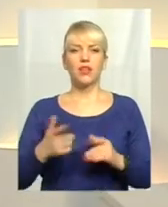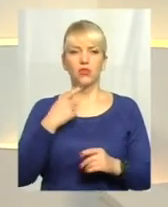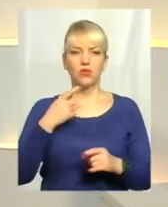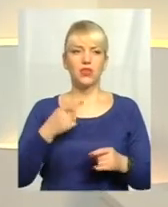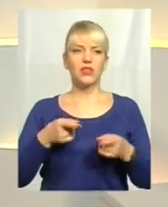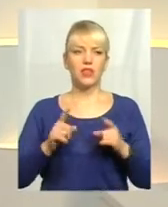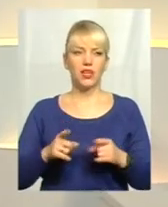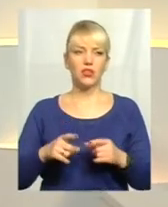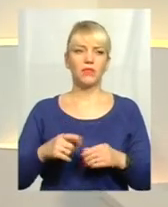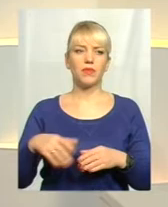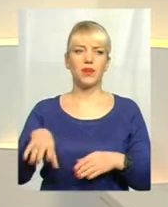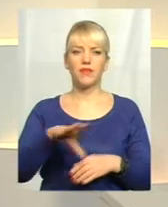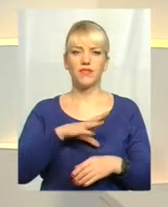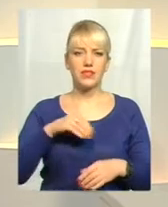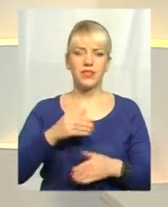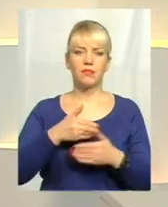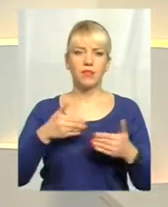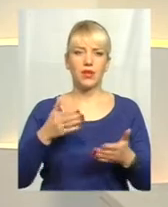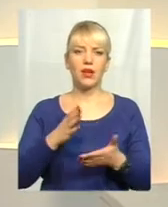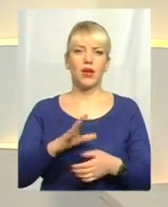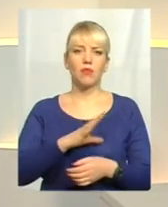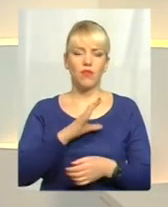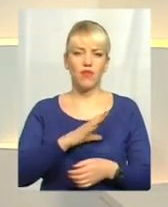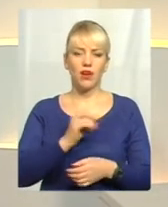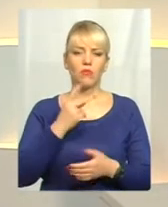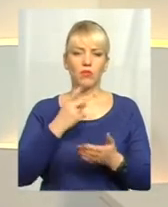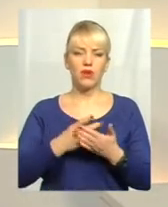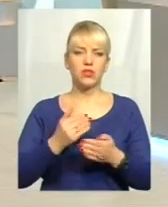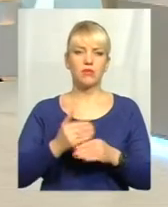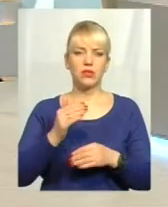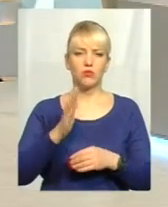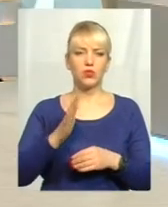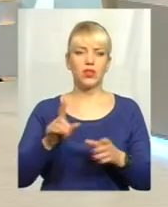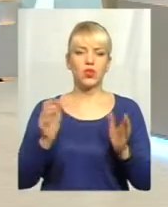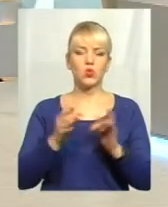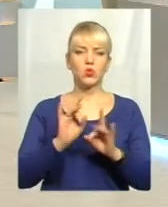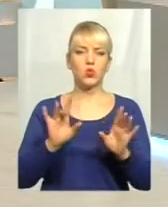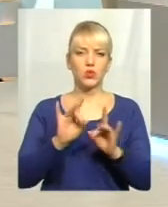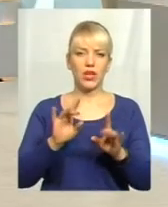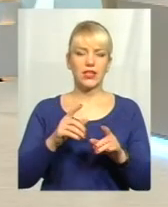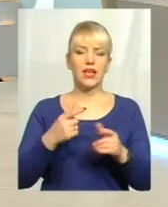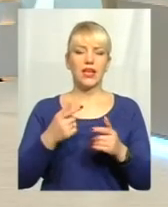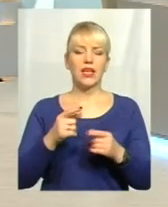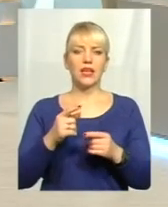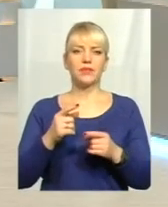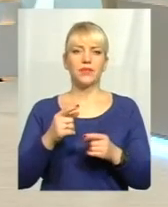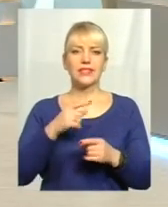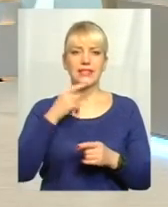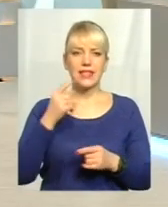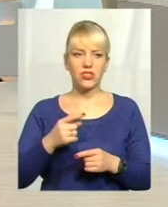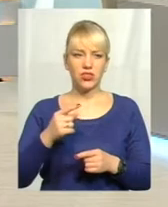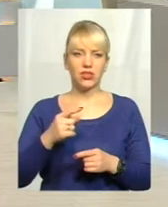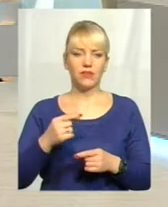ситуацію, ми всі буваємо і бачимо, і пізніше буде сюжет, тому що наші журналісти також були в центрах. Скажіть, от